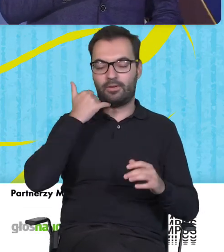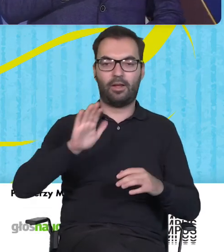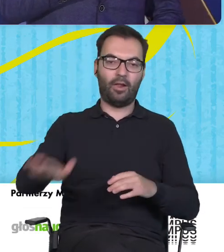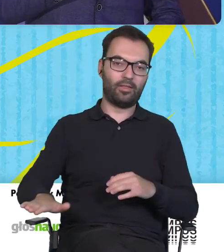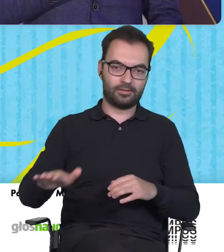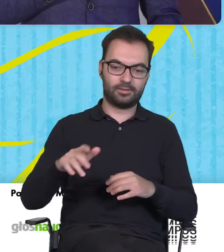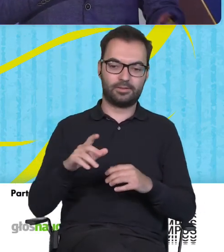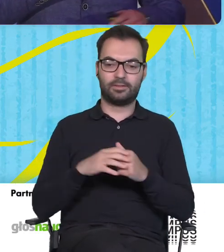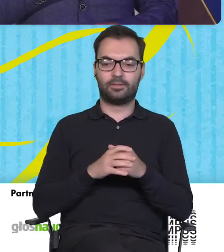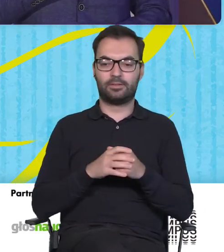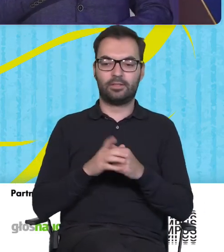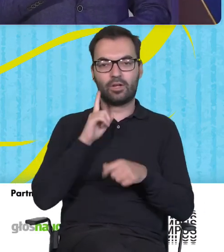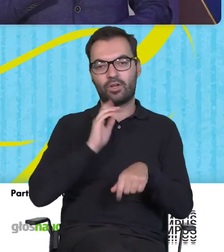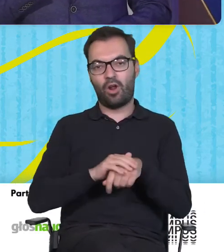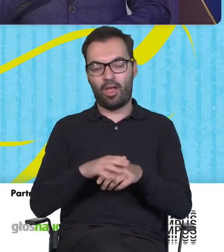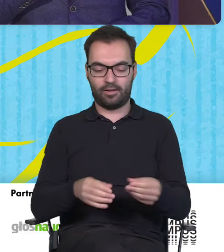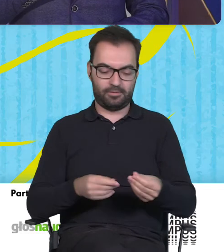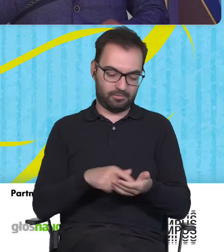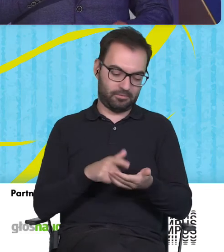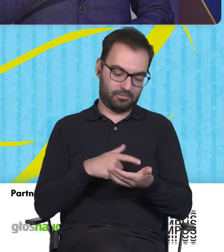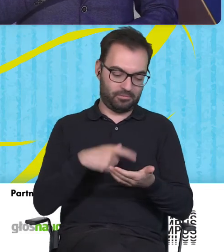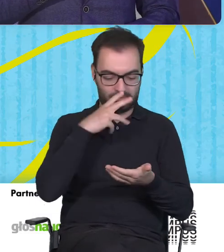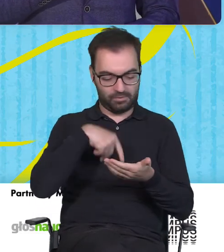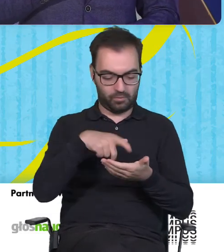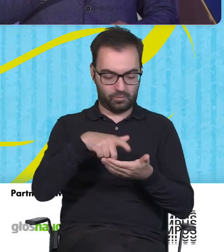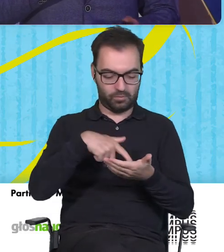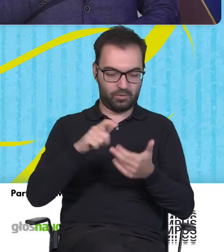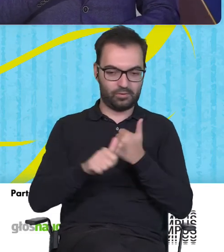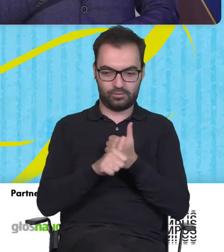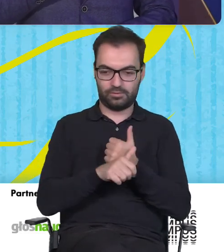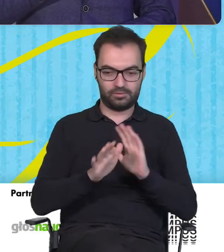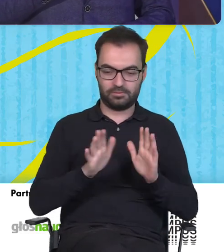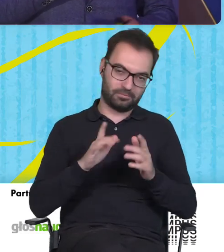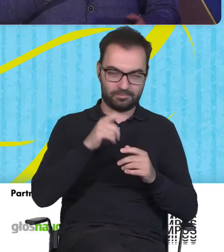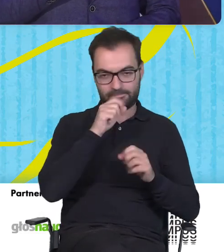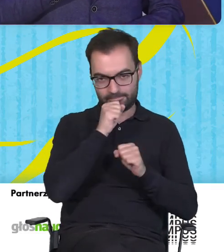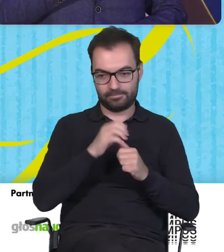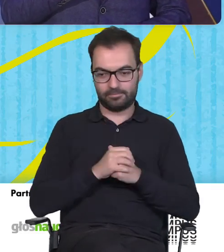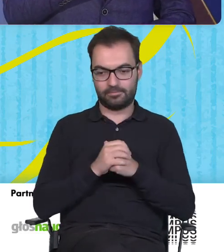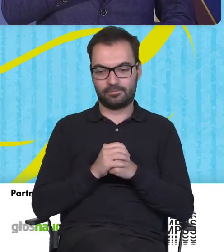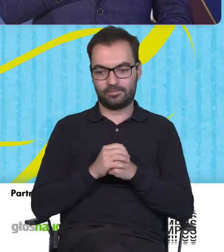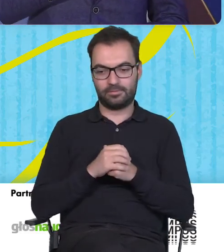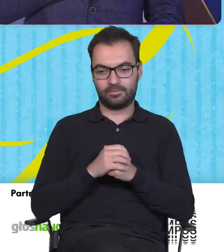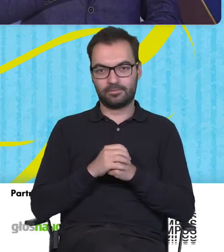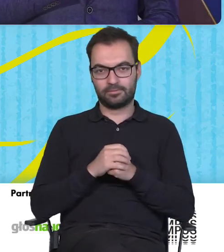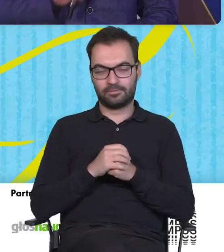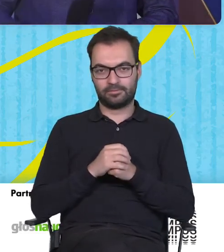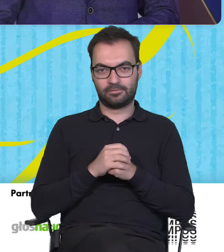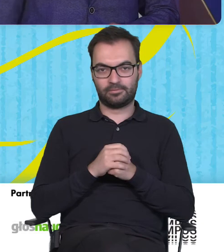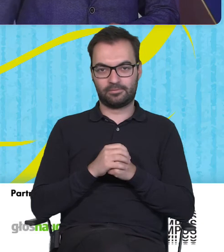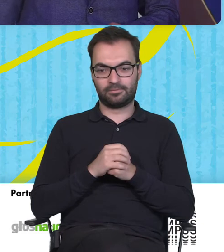telefonu, żeby kolega po prostu nie wziął i nie sprawdził, co tam piszemy z danym tam specjalistą, bo ci rówieśnikiem.